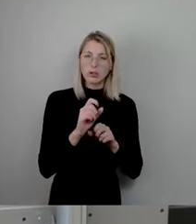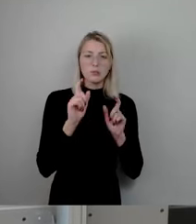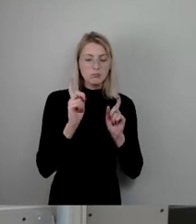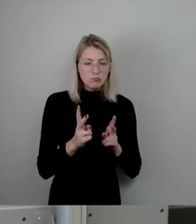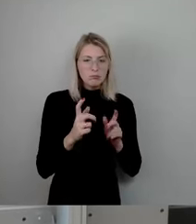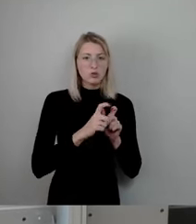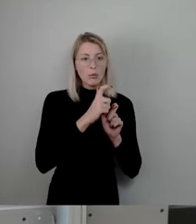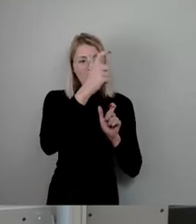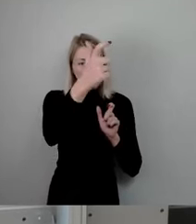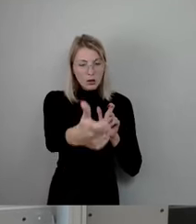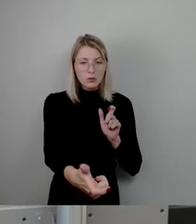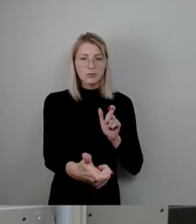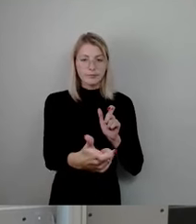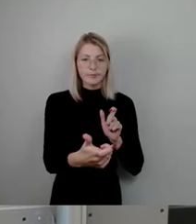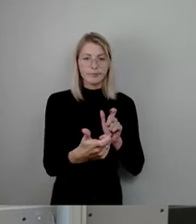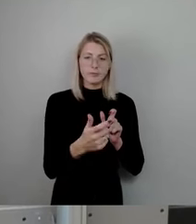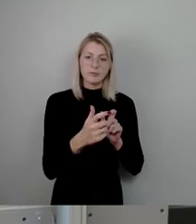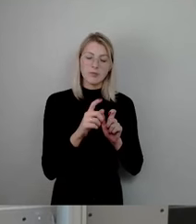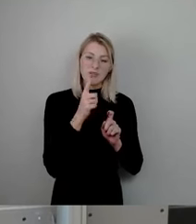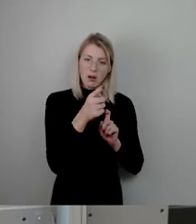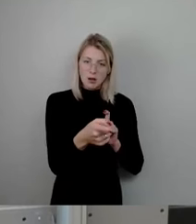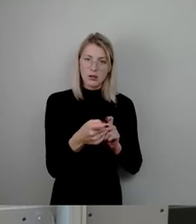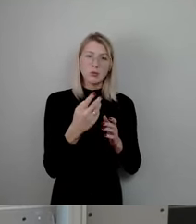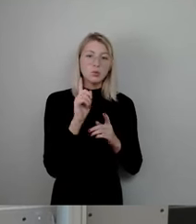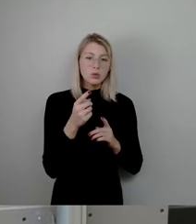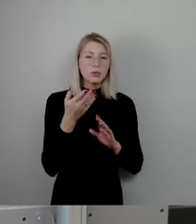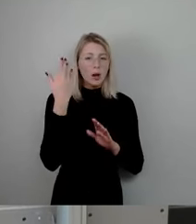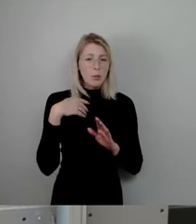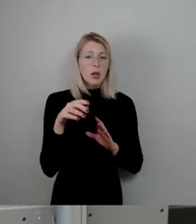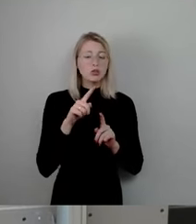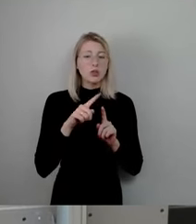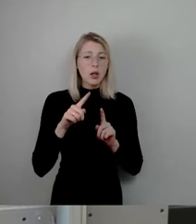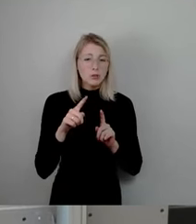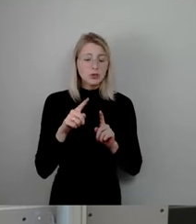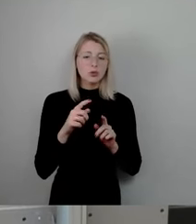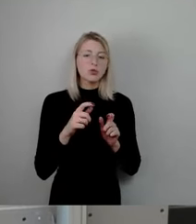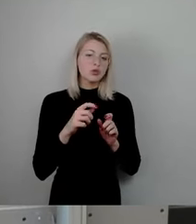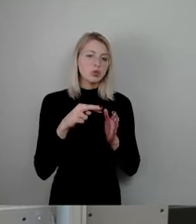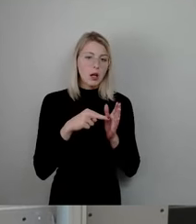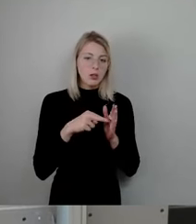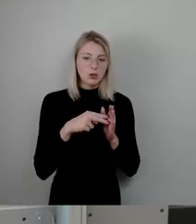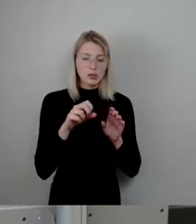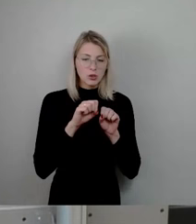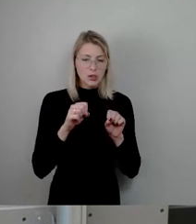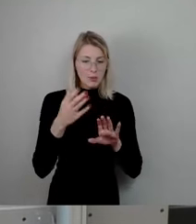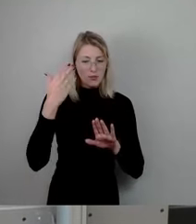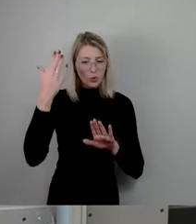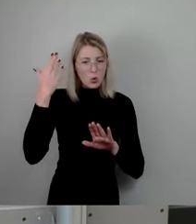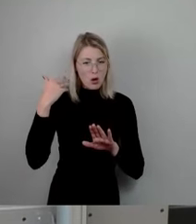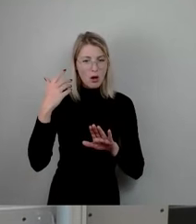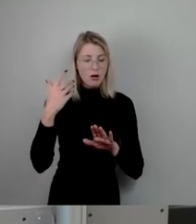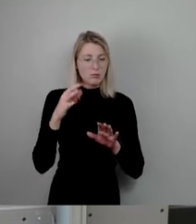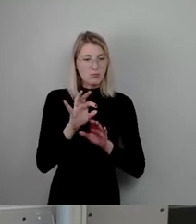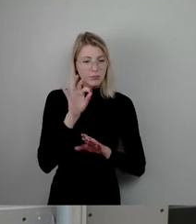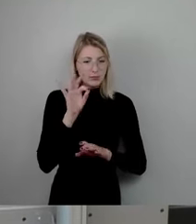ein statisches System damals in dieser Zeit gewählt wurde, dass wir